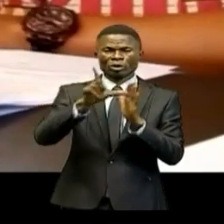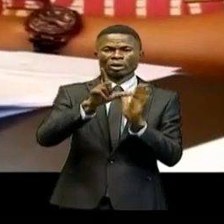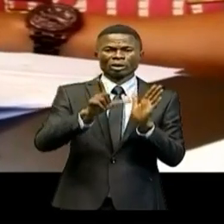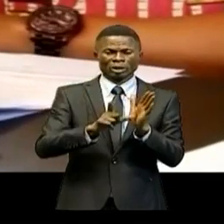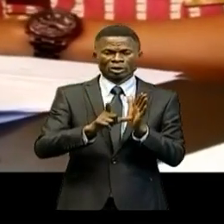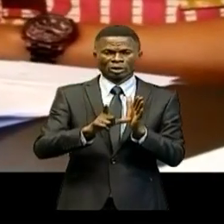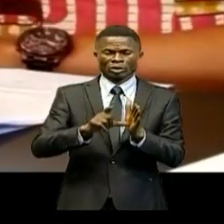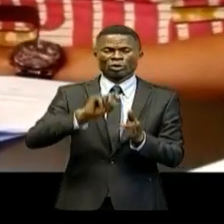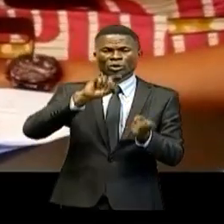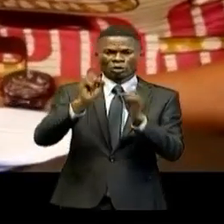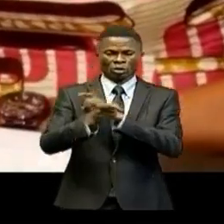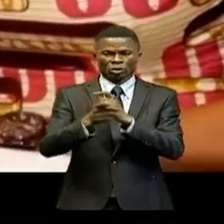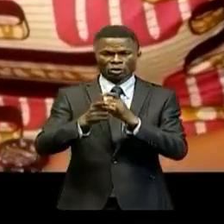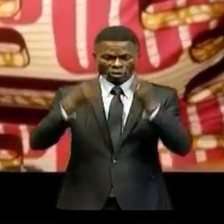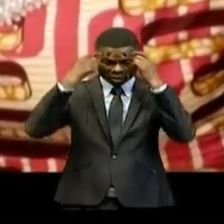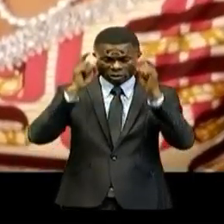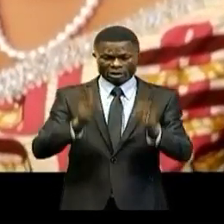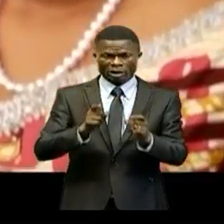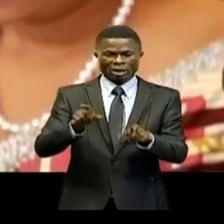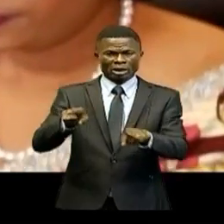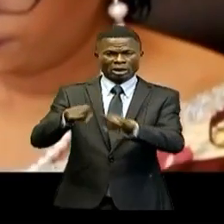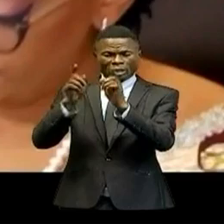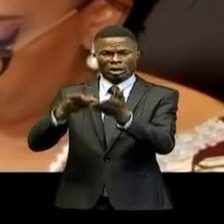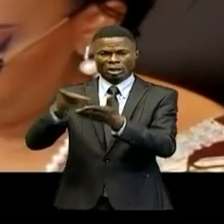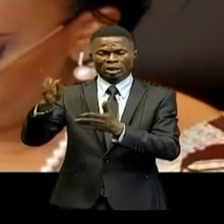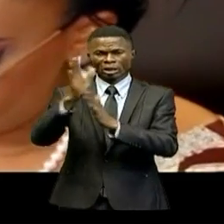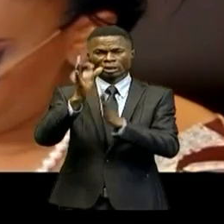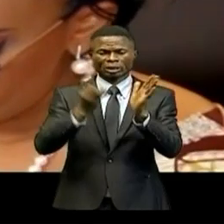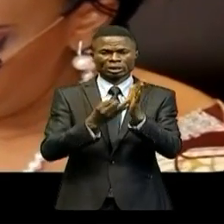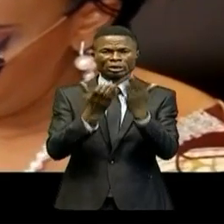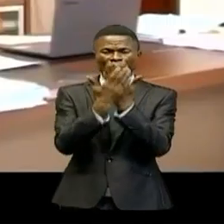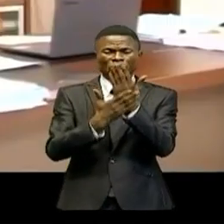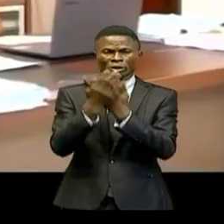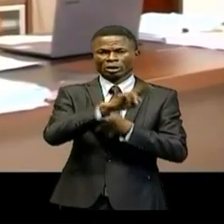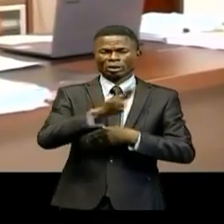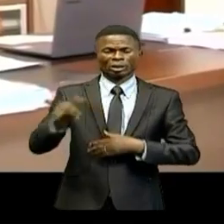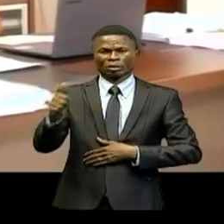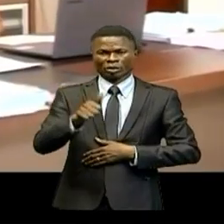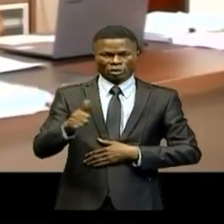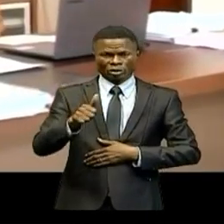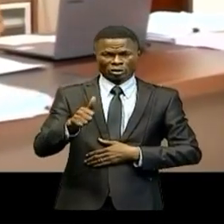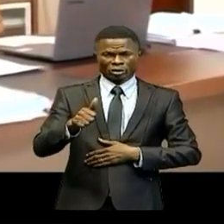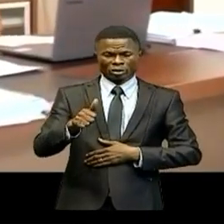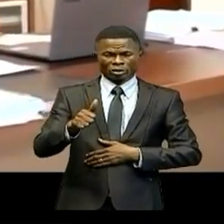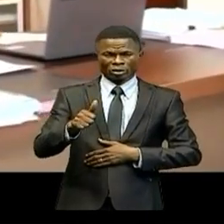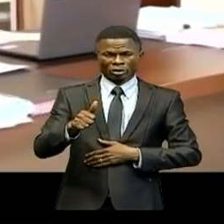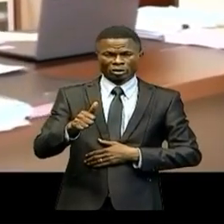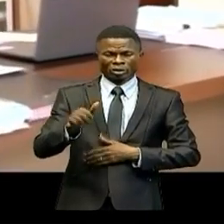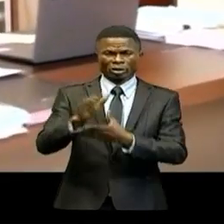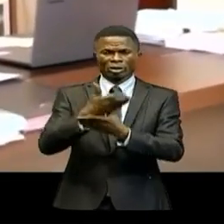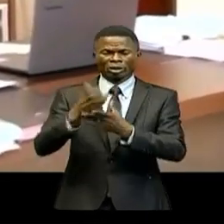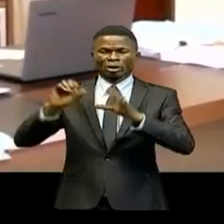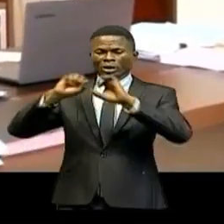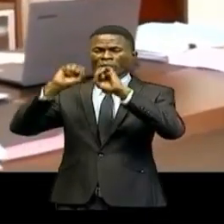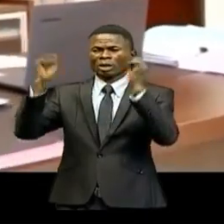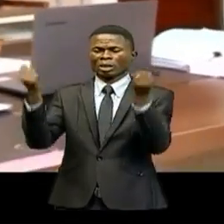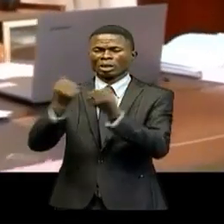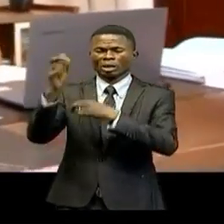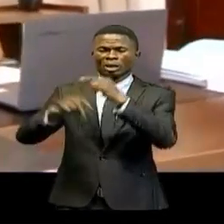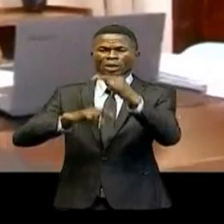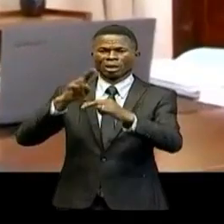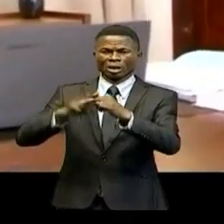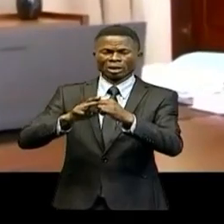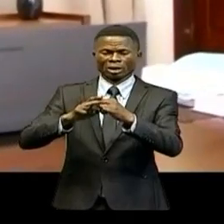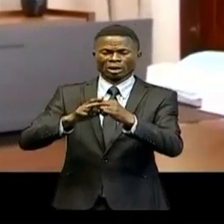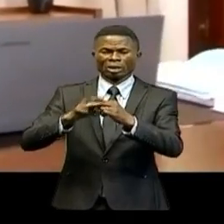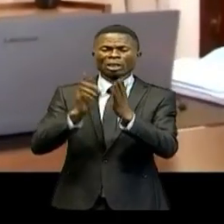ratification de l'accord de crédit du 17 juillet 2021, conclu entre l'Association internationale de